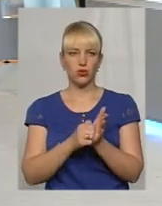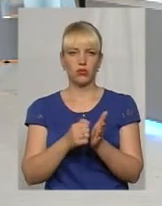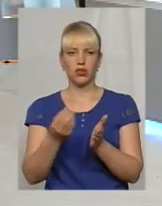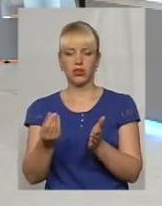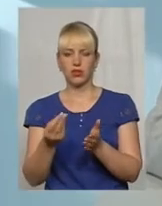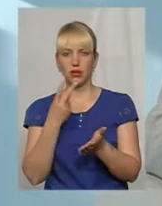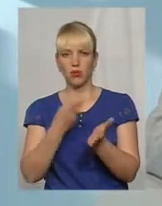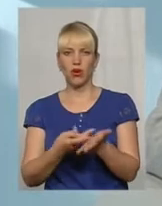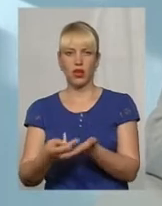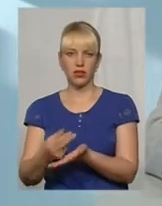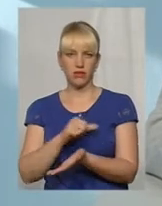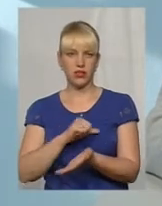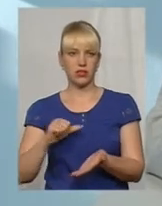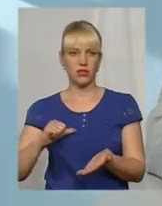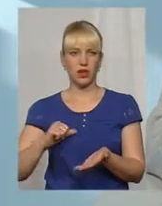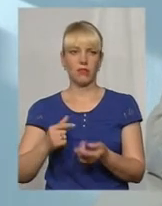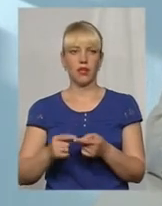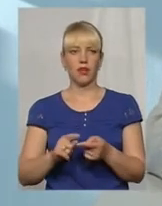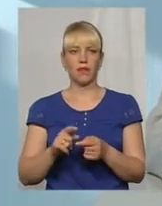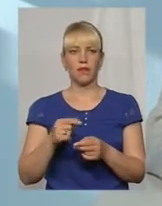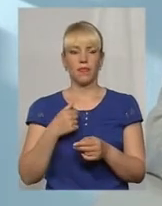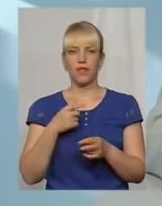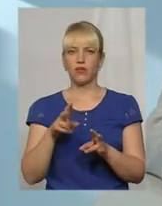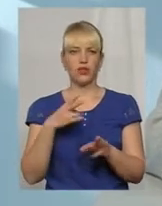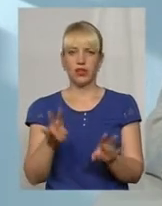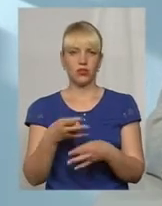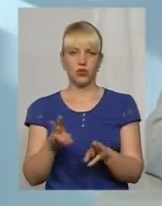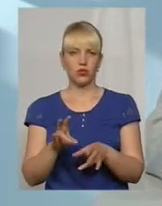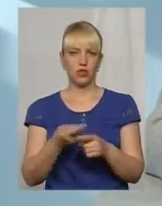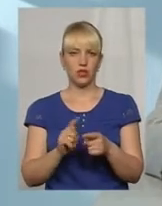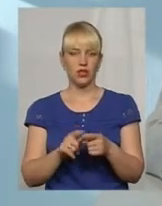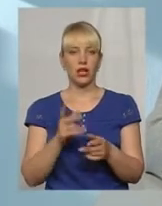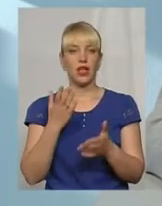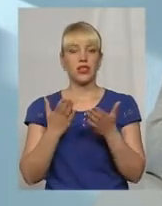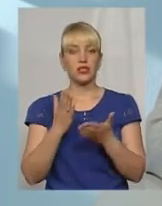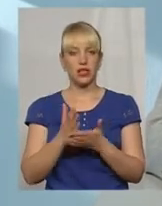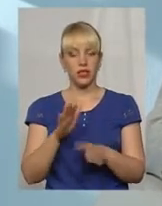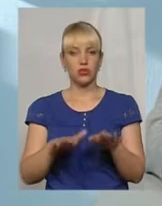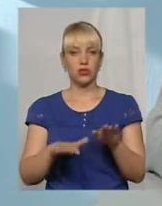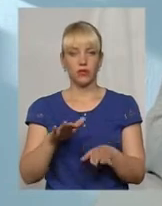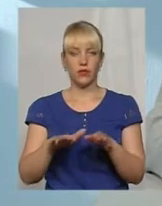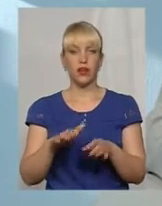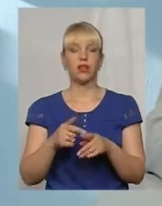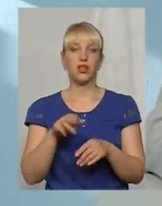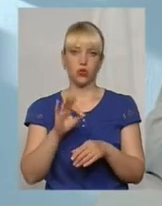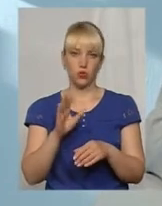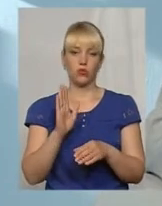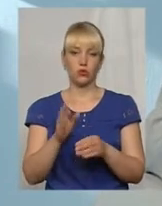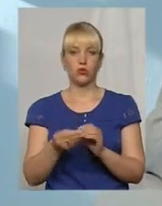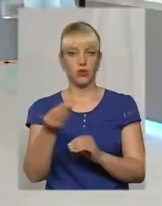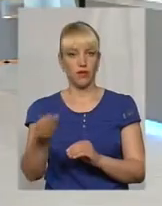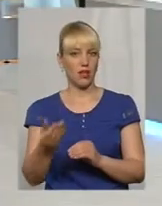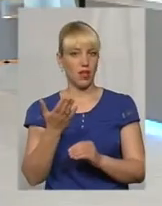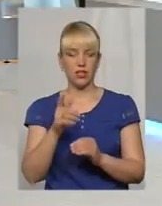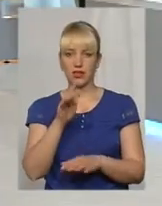і їх передоставляли, ми говорили, що це не потрібно. Тобто, якщо будуть сомнення, і якщо рані були, тоді потрібно буде їх передоставляти.